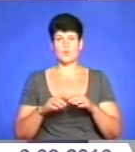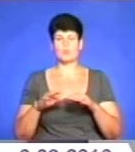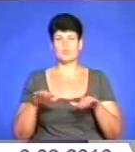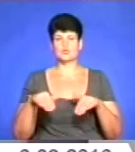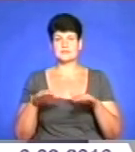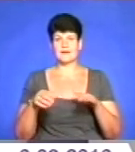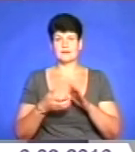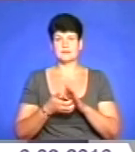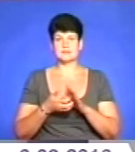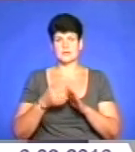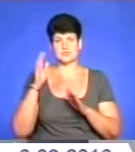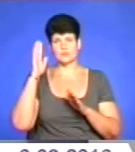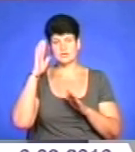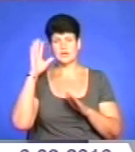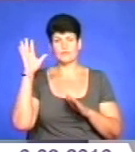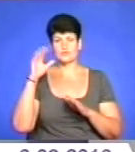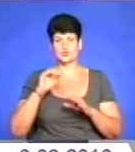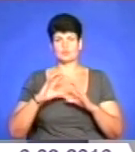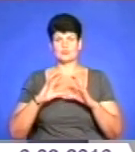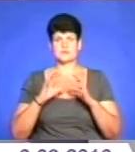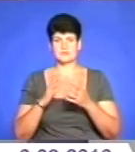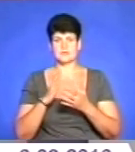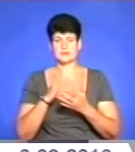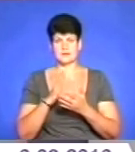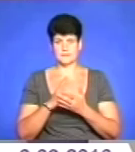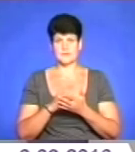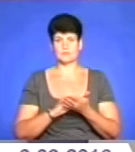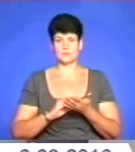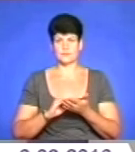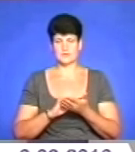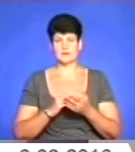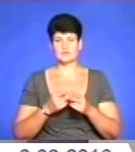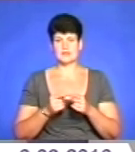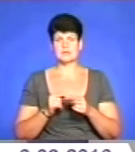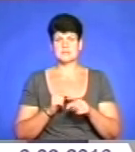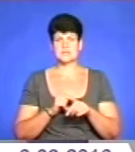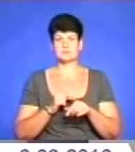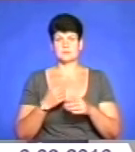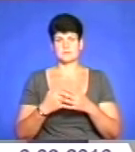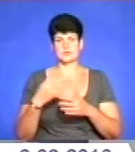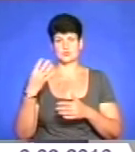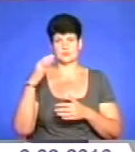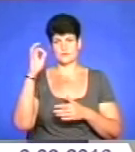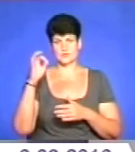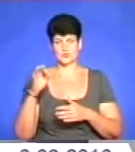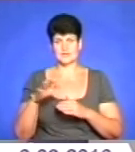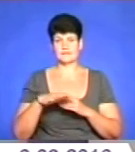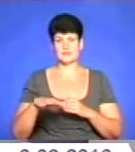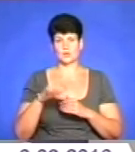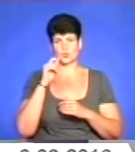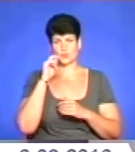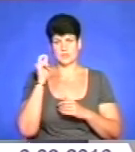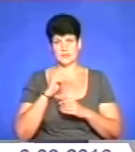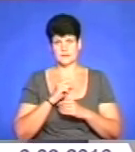нестача води, яка у всьому світі спостерігається. Ще раз, повторююся, вона вже зачепила біля 40% території України.